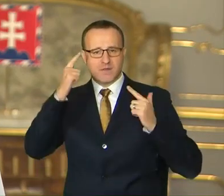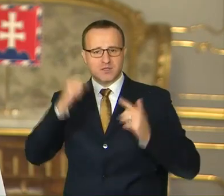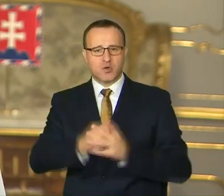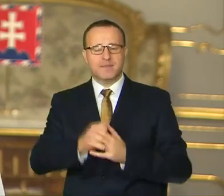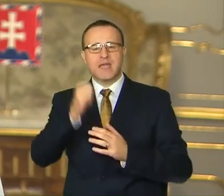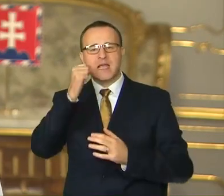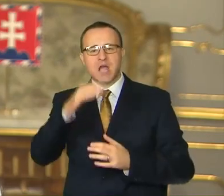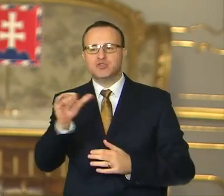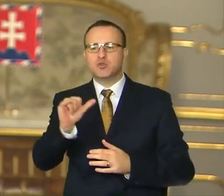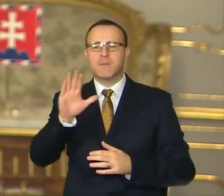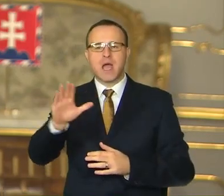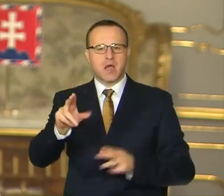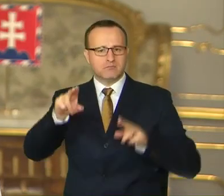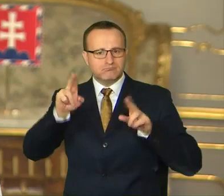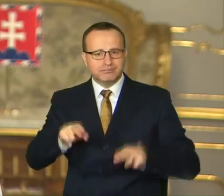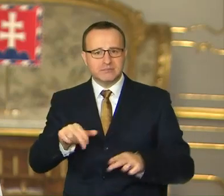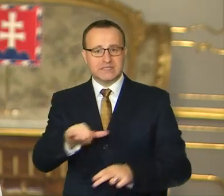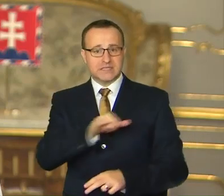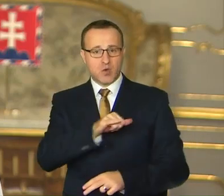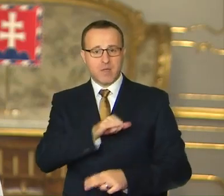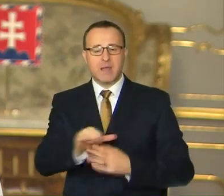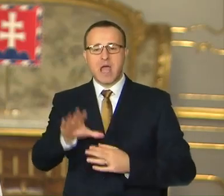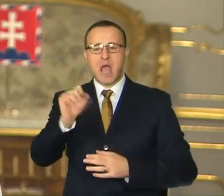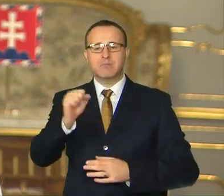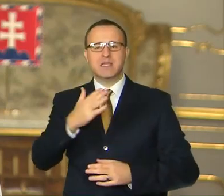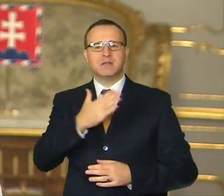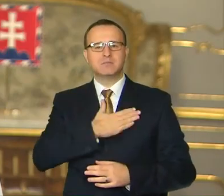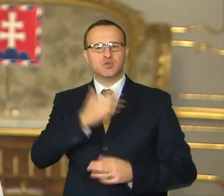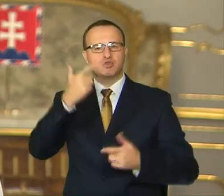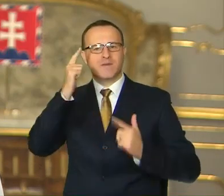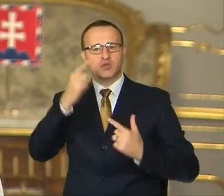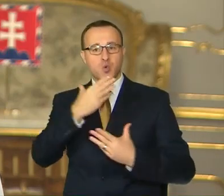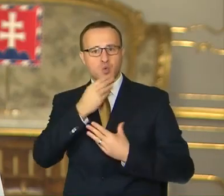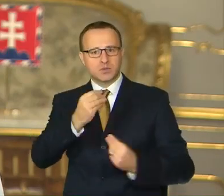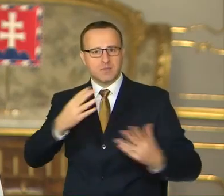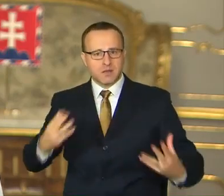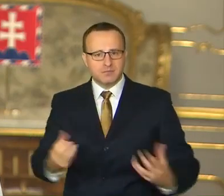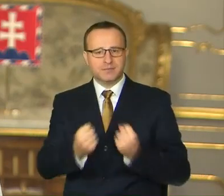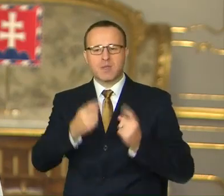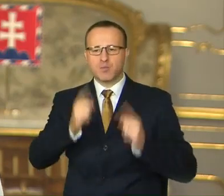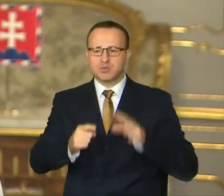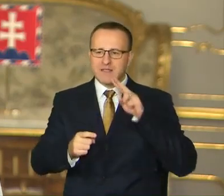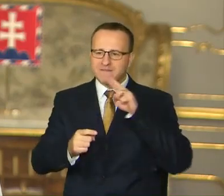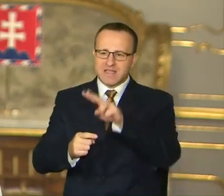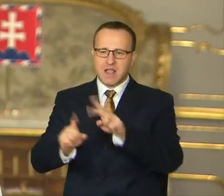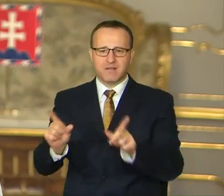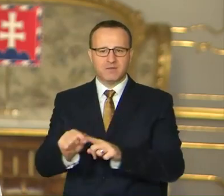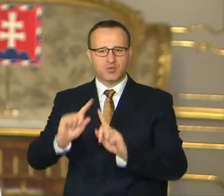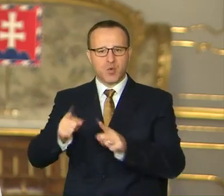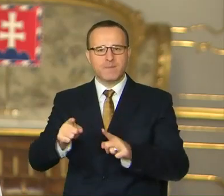A každý, kto má skutočný záujem o to, aby sa našej republike darilo, musí vidieť v tom druhom aj brata,